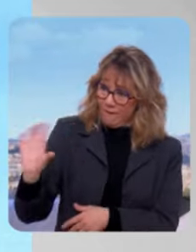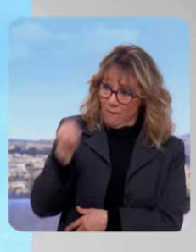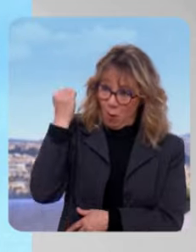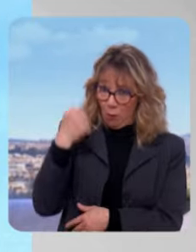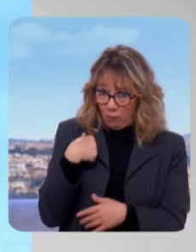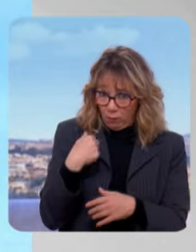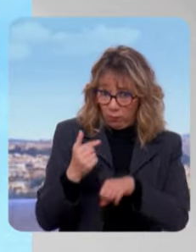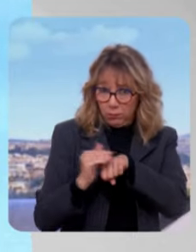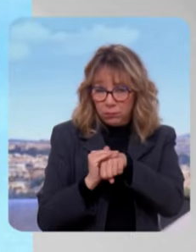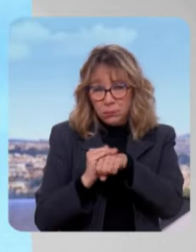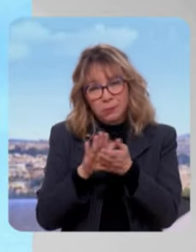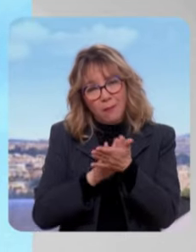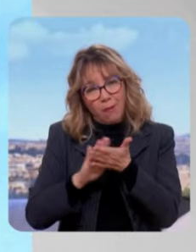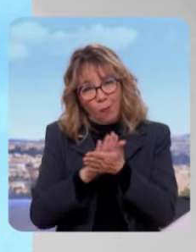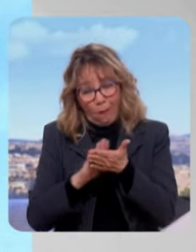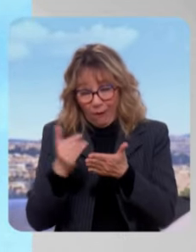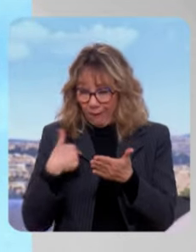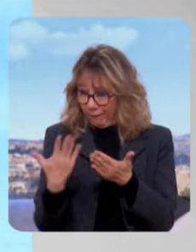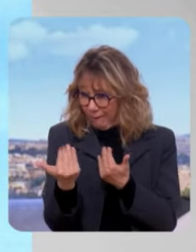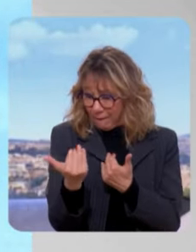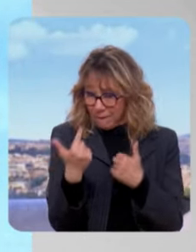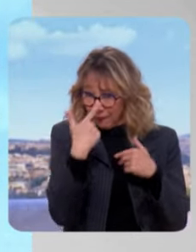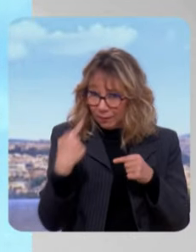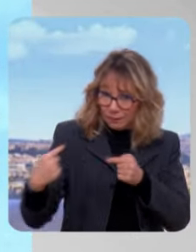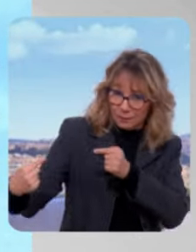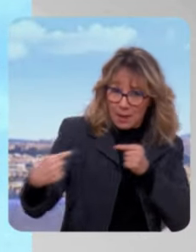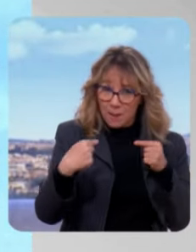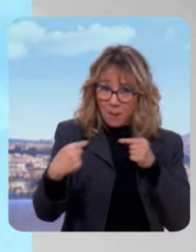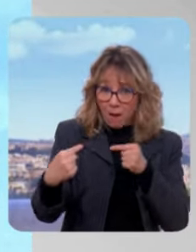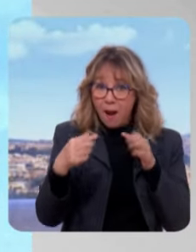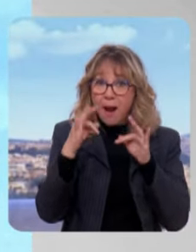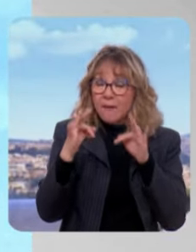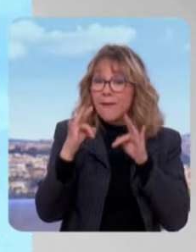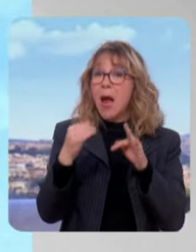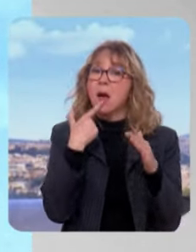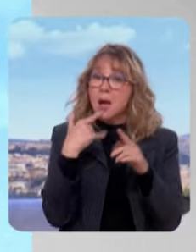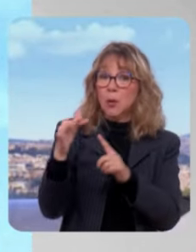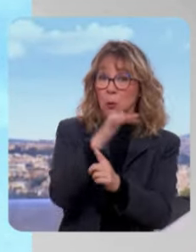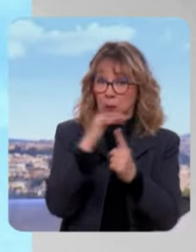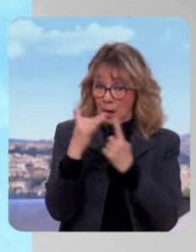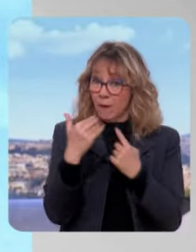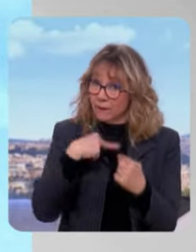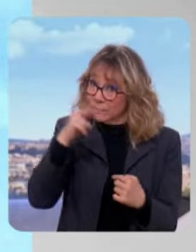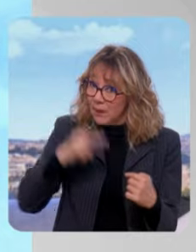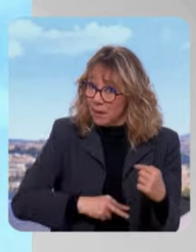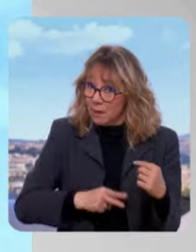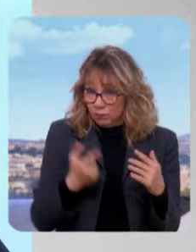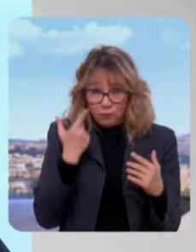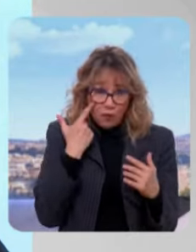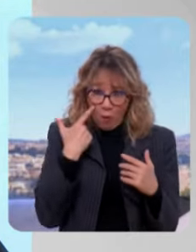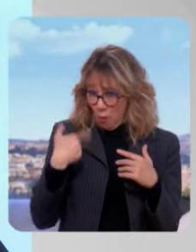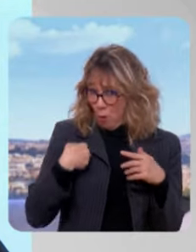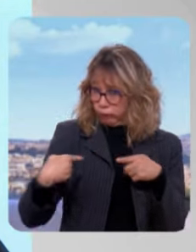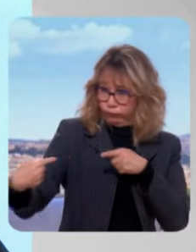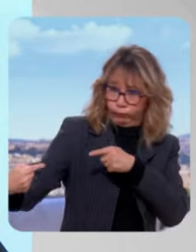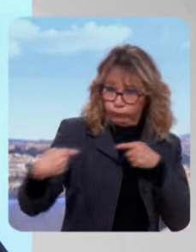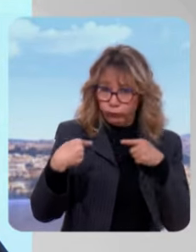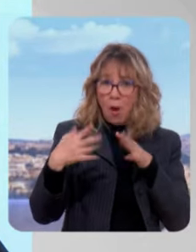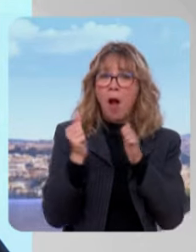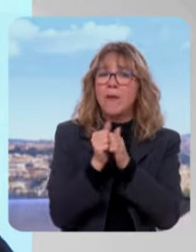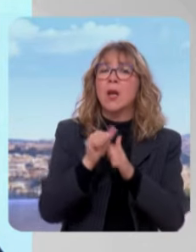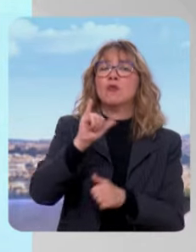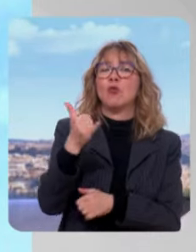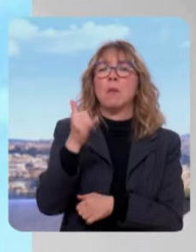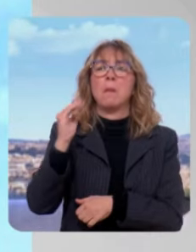le faire, l'ensemble de ses porte-parole, à venir débattre avec moi sur le fond social. Débattons du vrai sujet. Vous proposez un duel avec Jordan Bardella ? Un seul